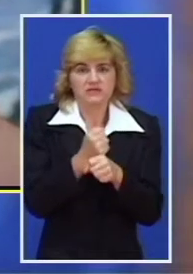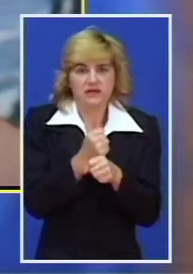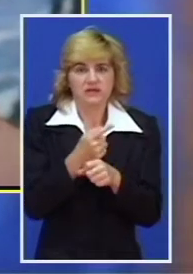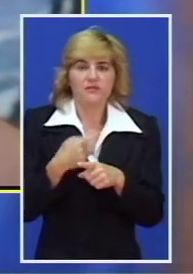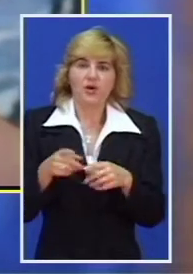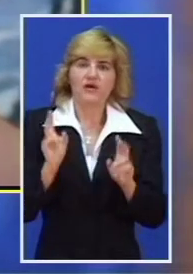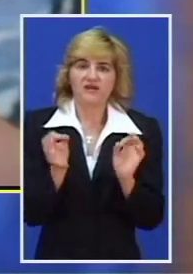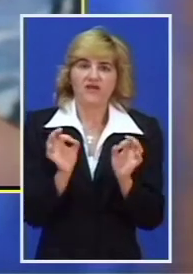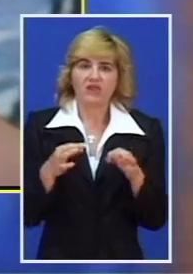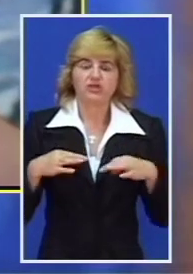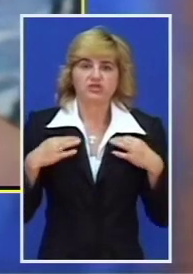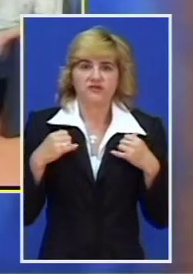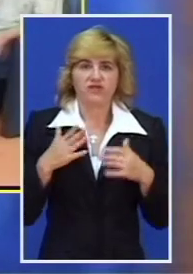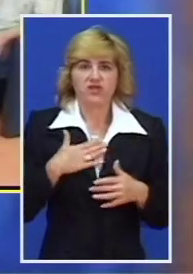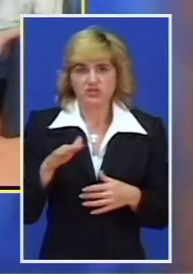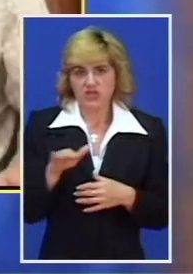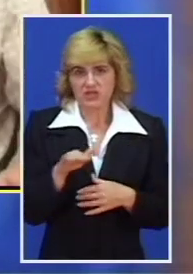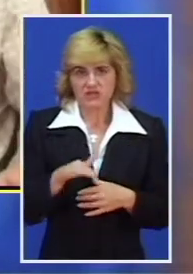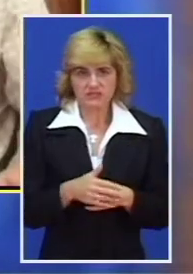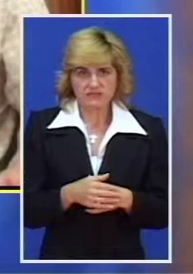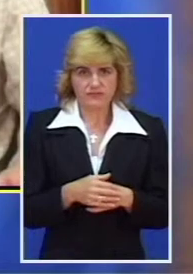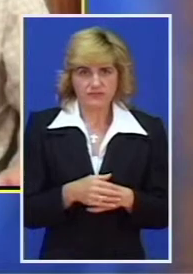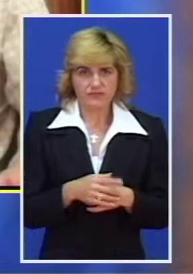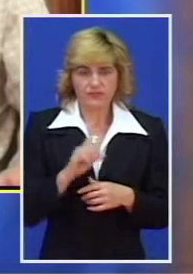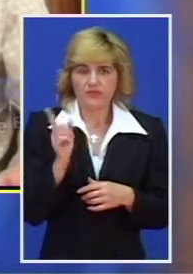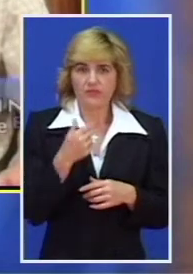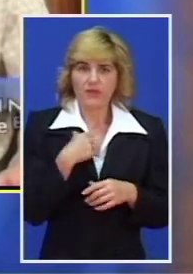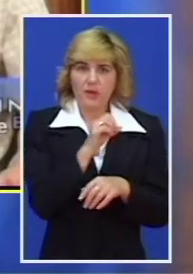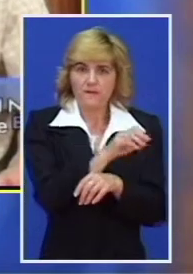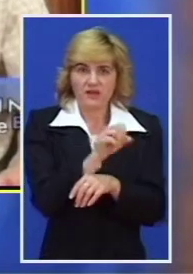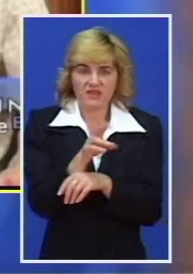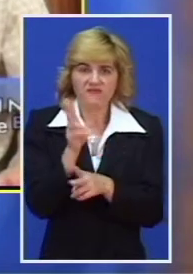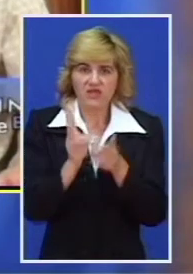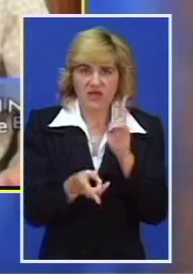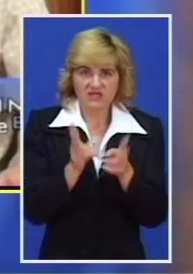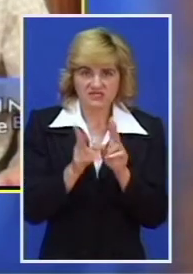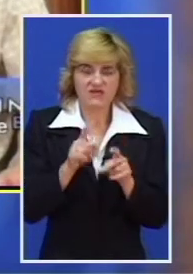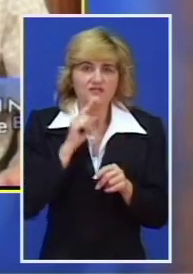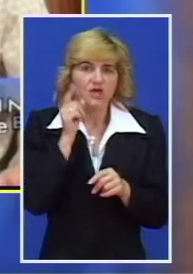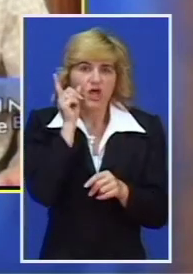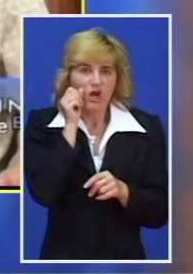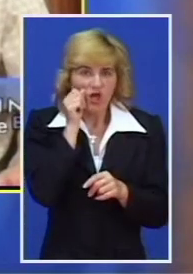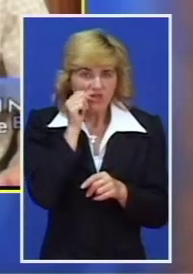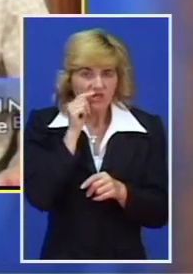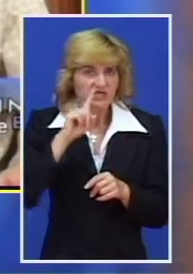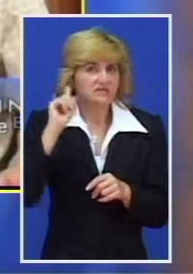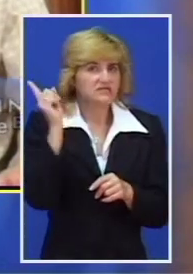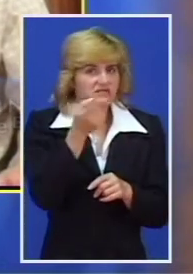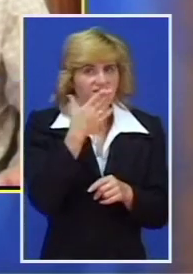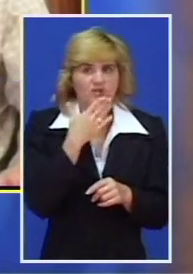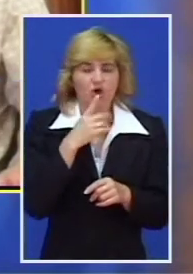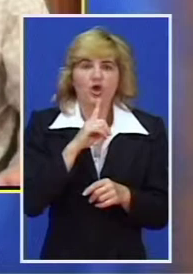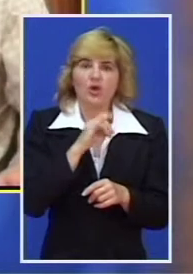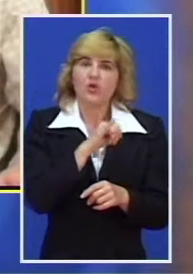kvalitetnijeg života naše dece. Držimo predavanja roditeljima i nastavnicima svih škola koje su